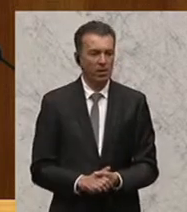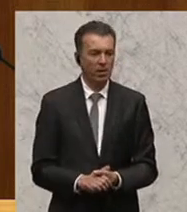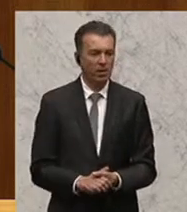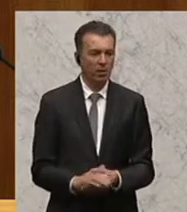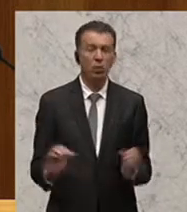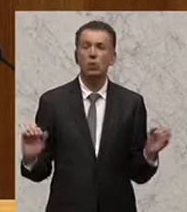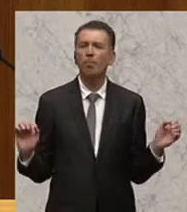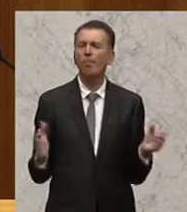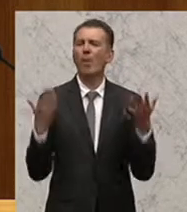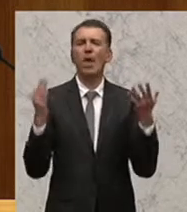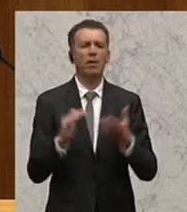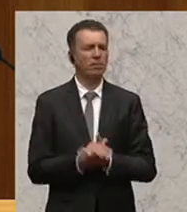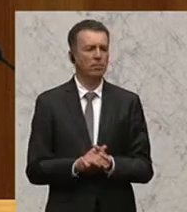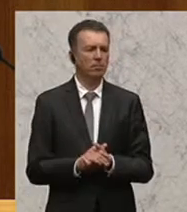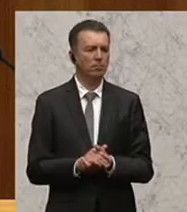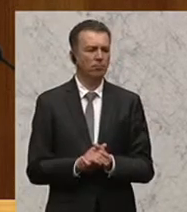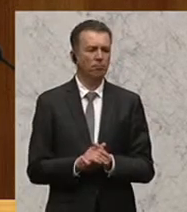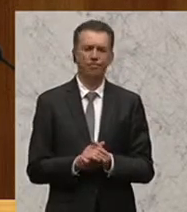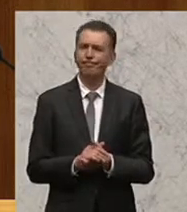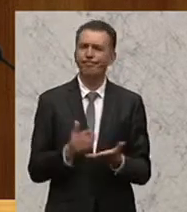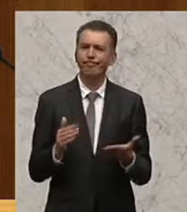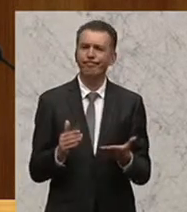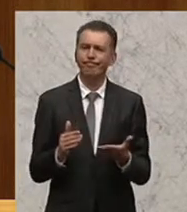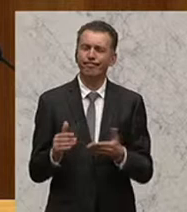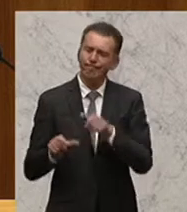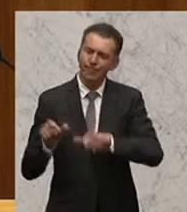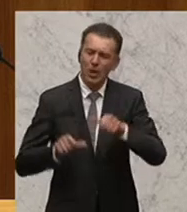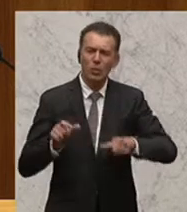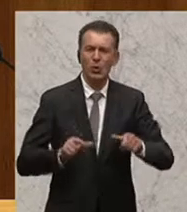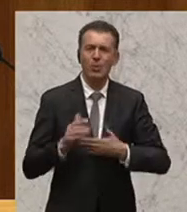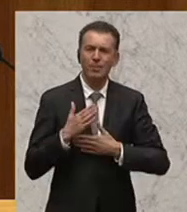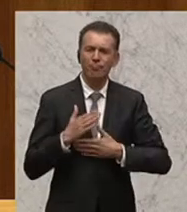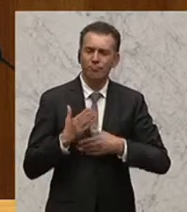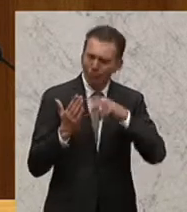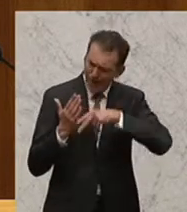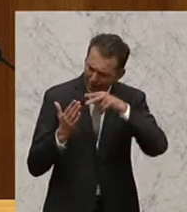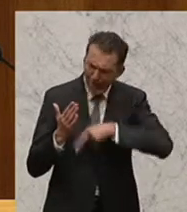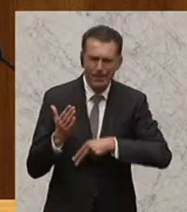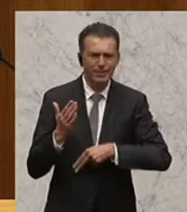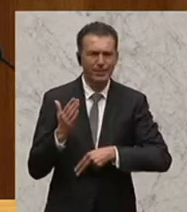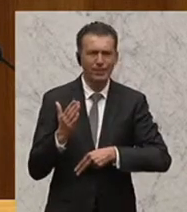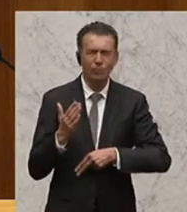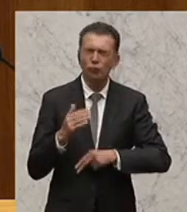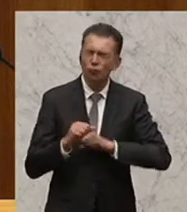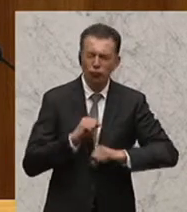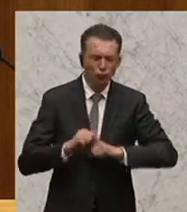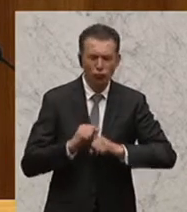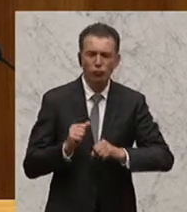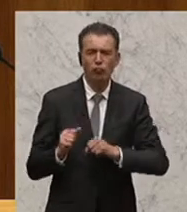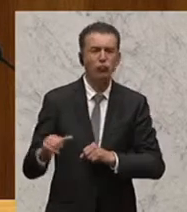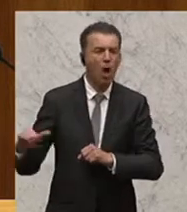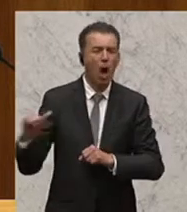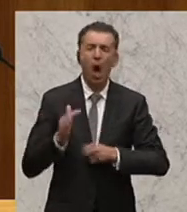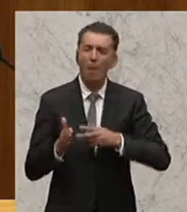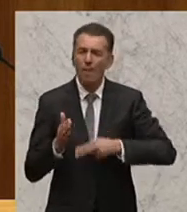spontan Passantinnen, hilfsbereite Aktivistinnen, die das gelesen haben, zum Hauptbahnhof, beziehungsweise zum